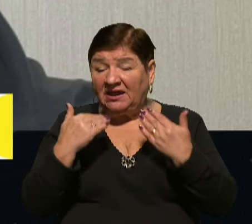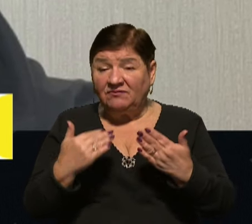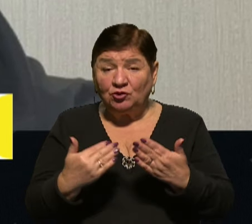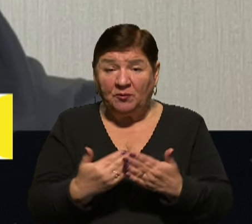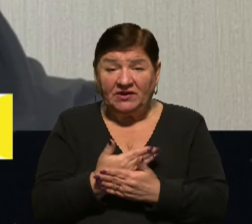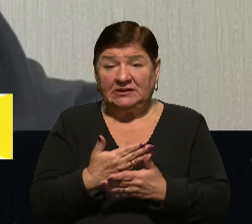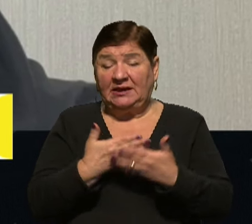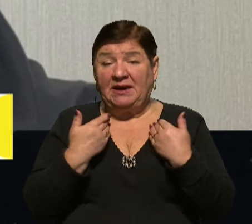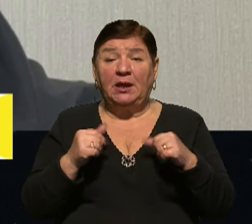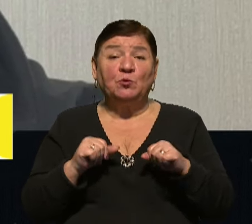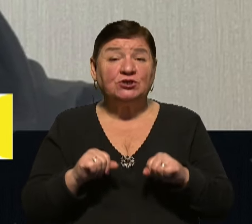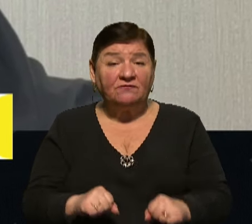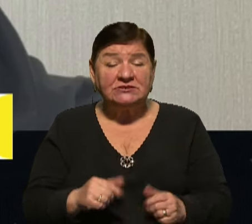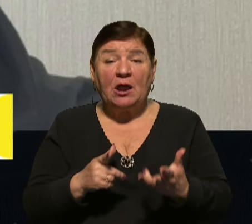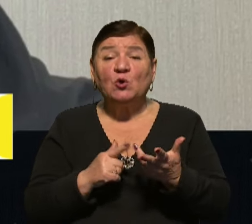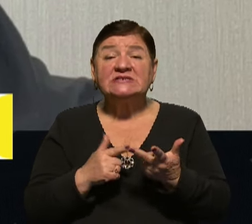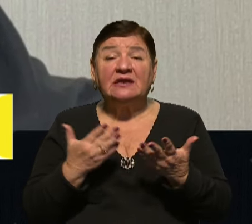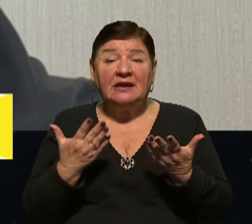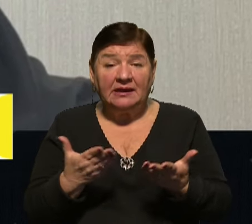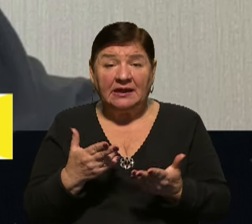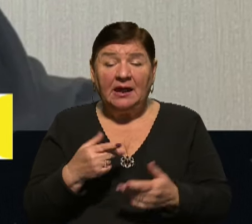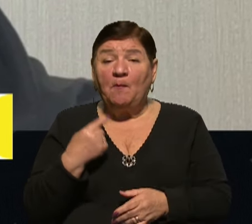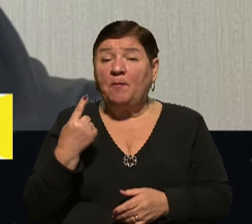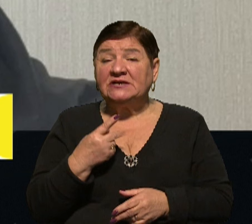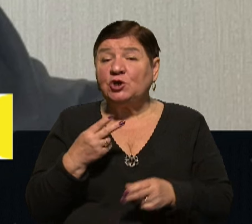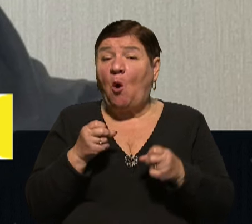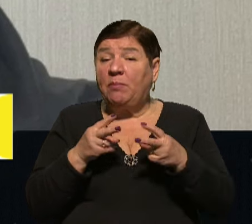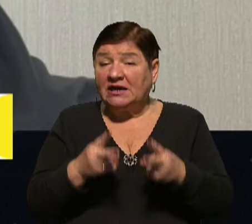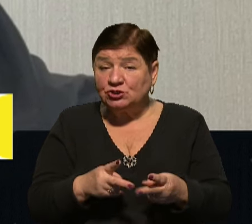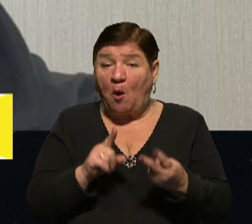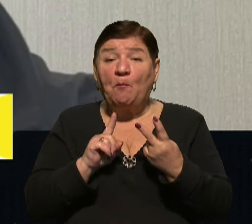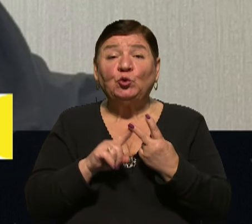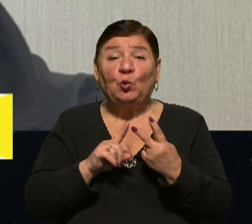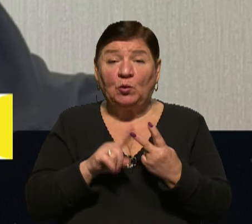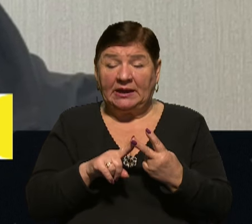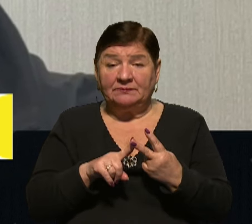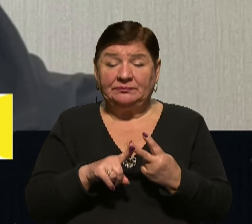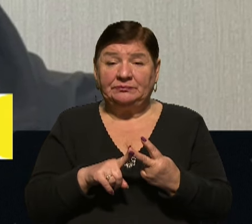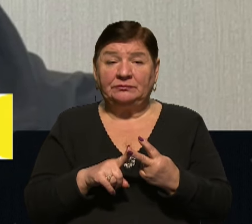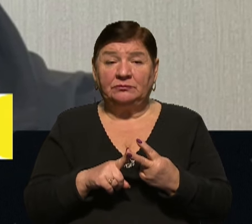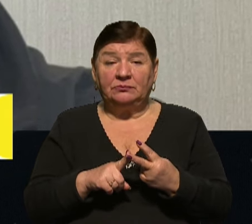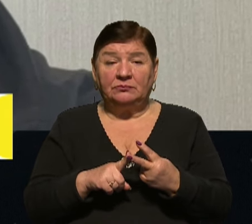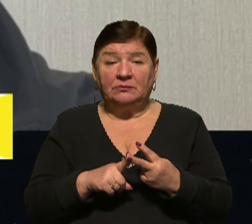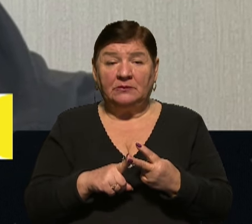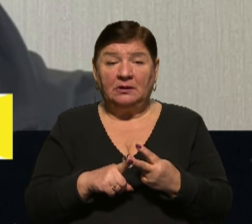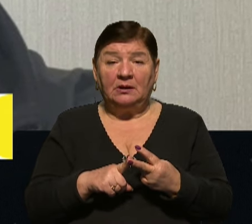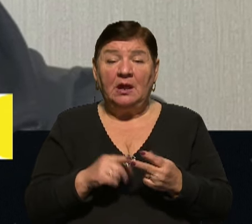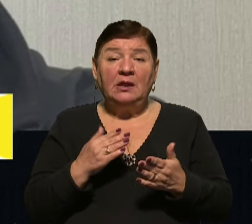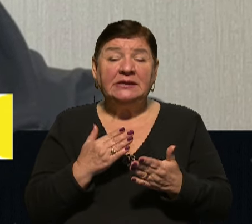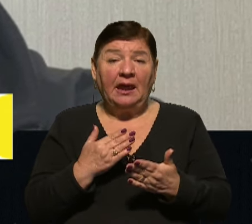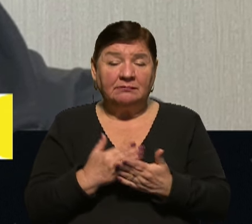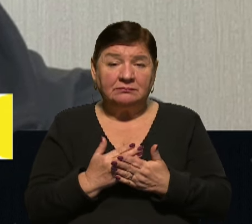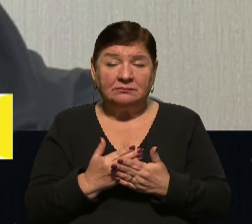нема можливості, оскільки це, по-перше, небезпечне. По-друге, є